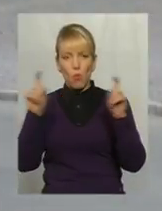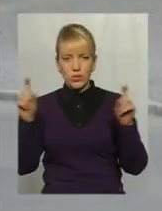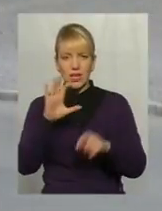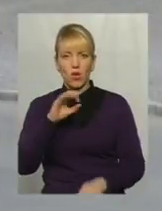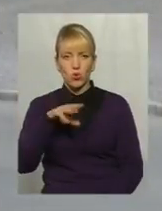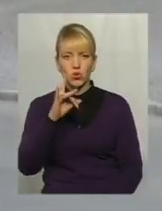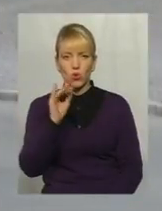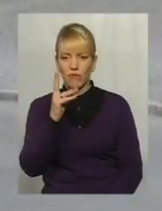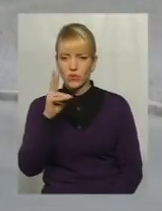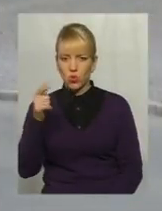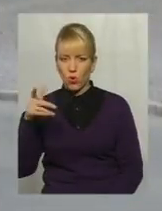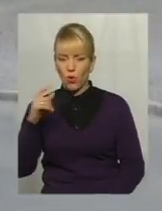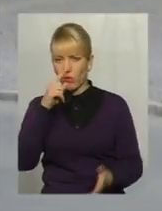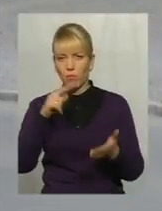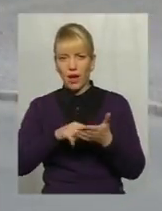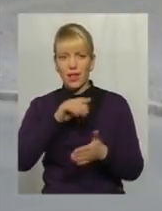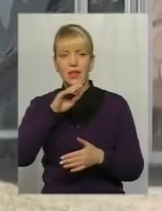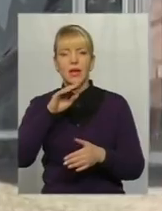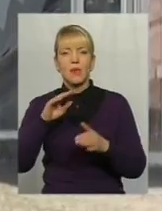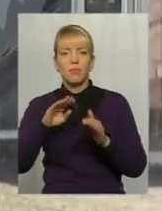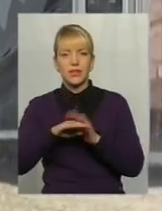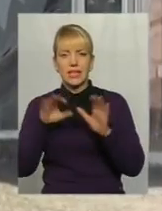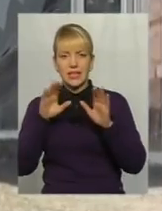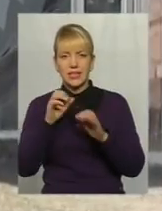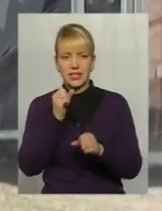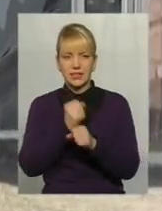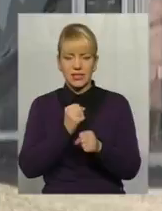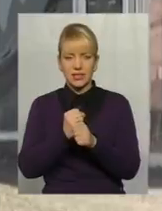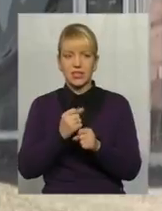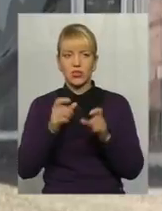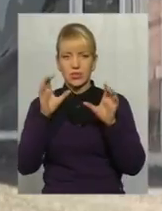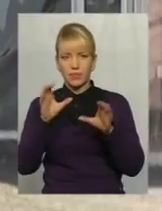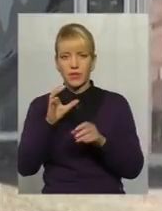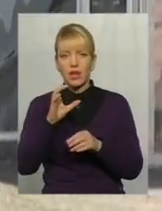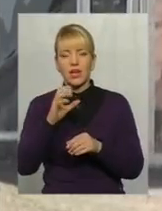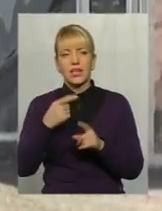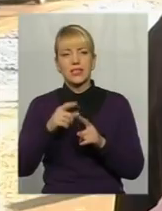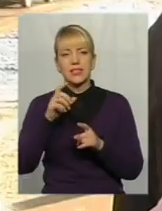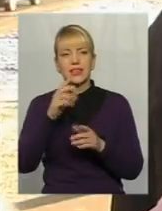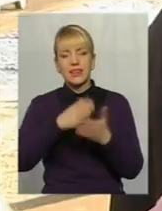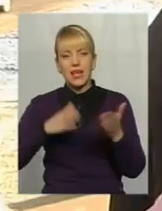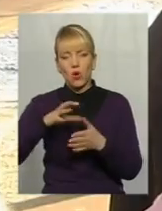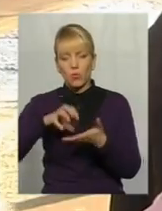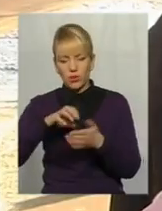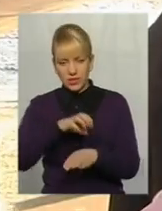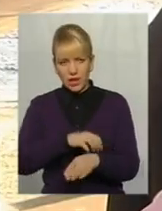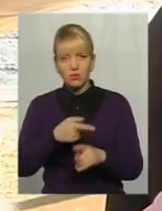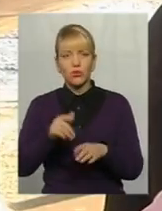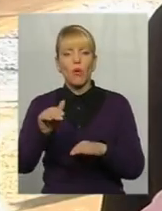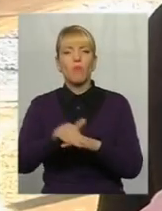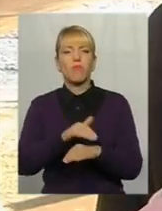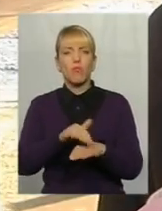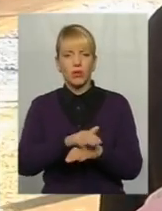що іще Петівця, підпали під дію закону про декомунізацію, їх помилували через історичну цінність. Коли готувалися